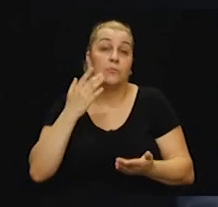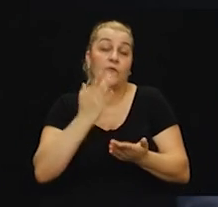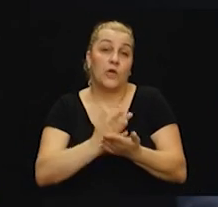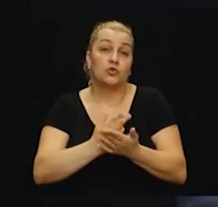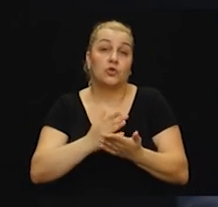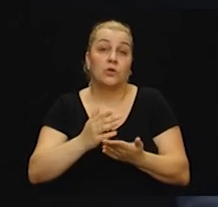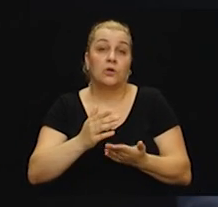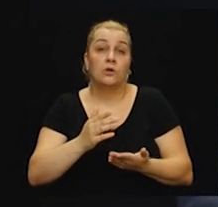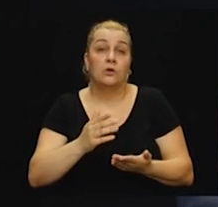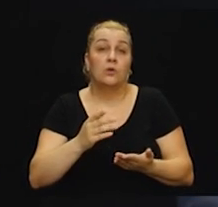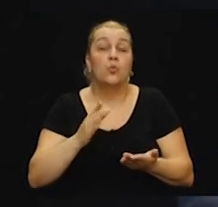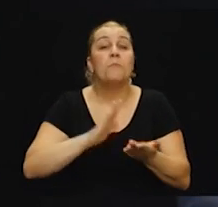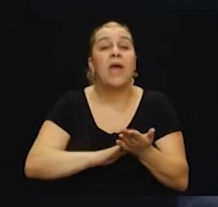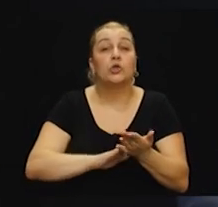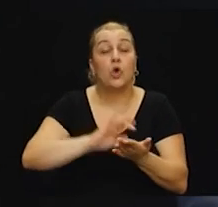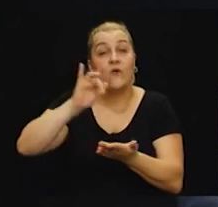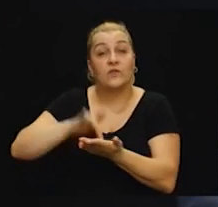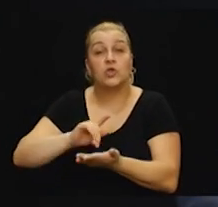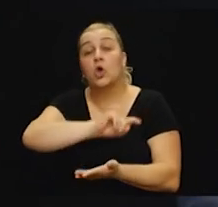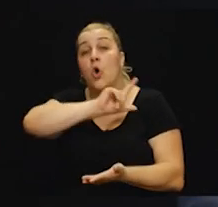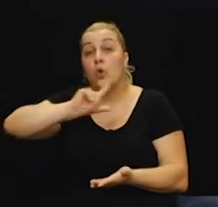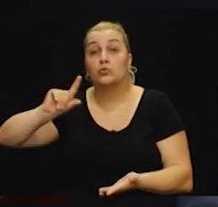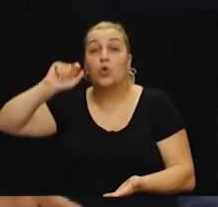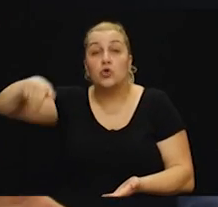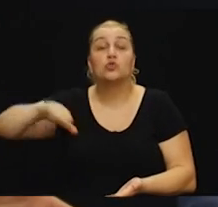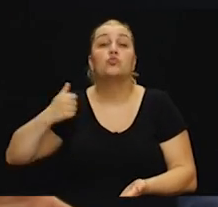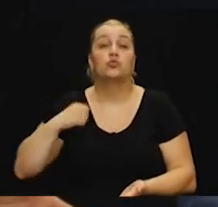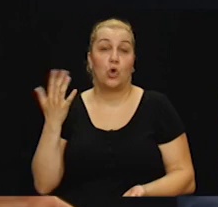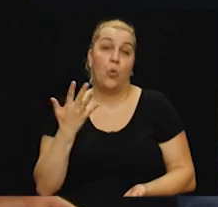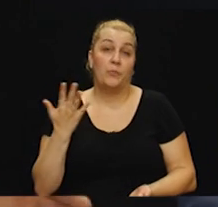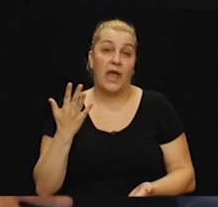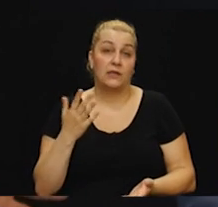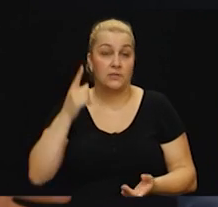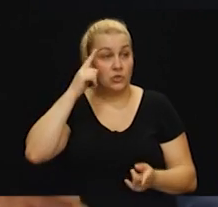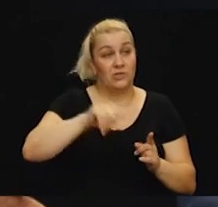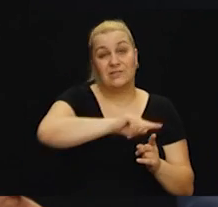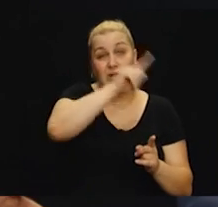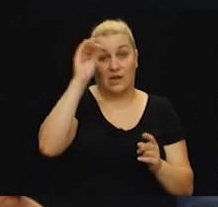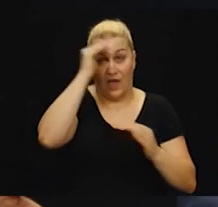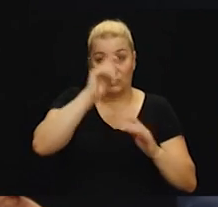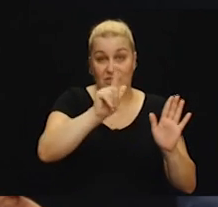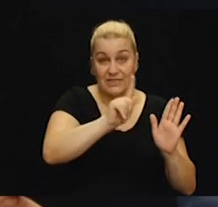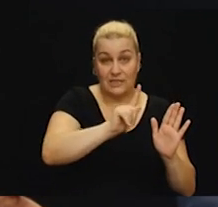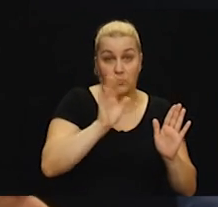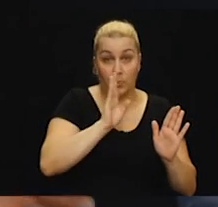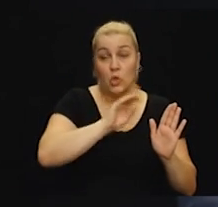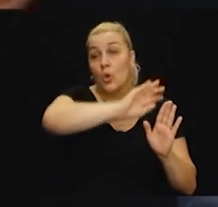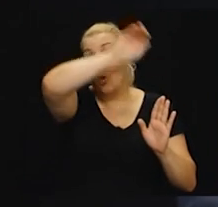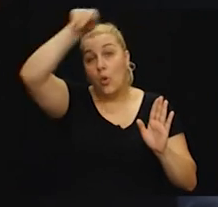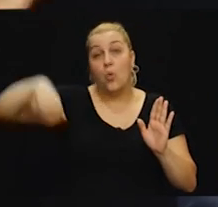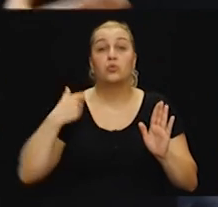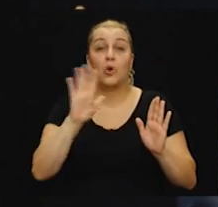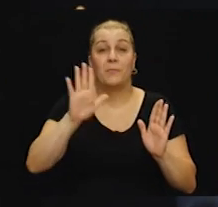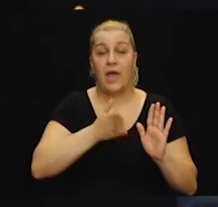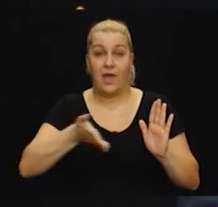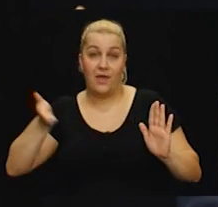u Metkovići došli u pet sati u jutro. Tama se počelo svitat. Te zarobljeni